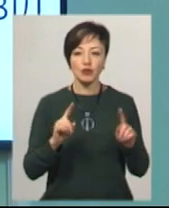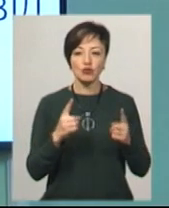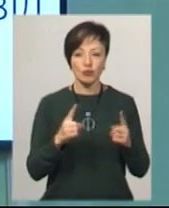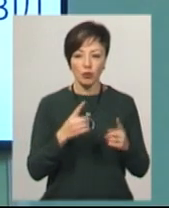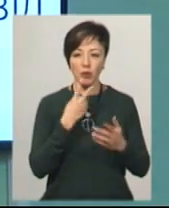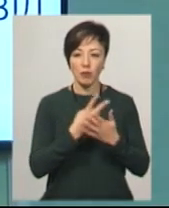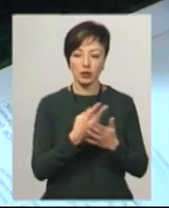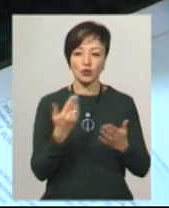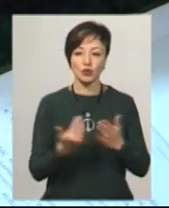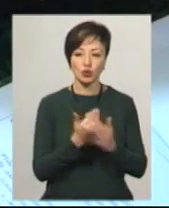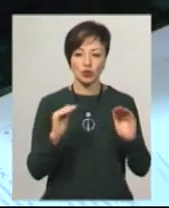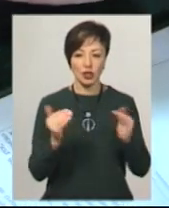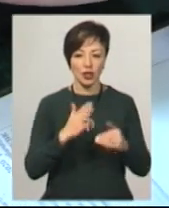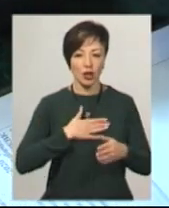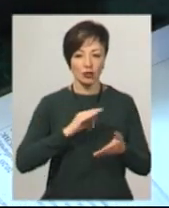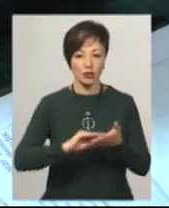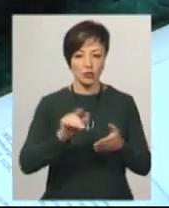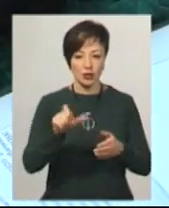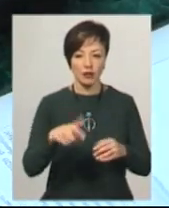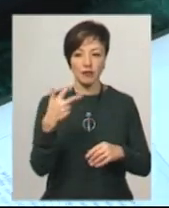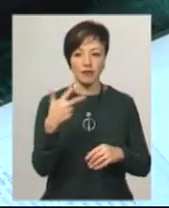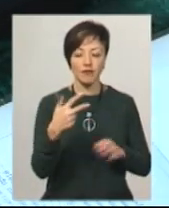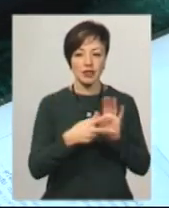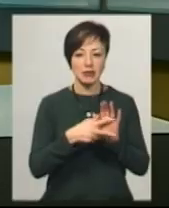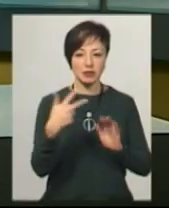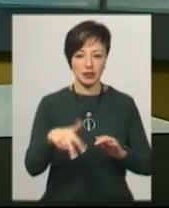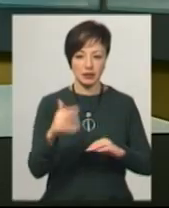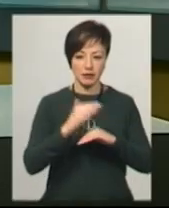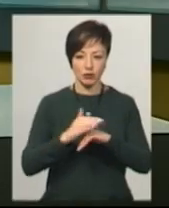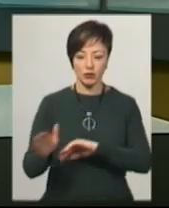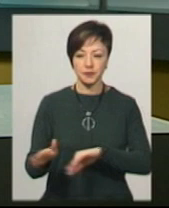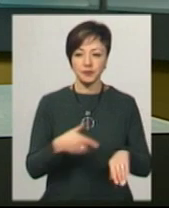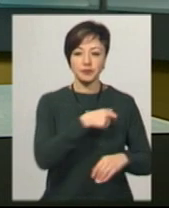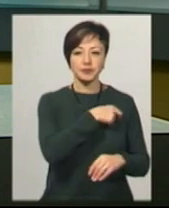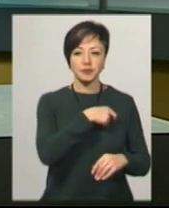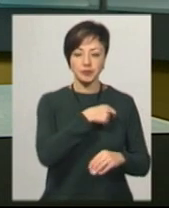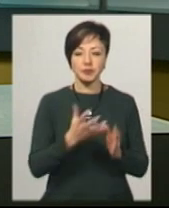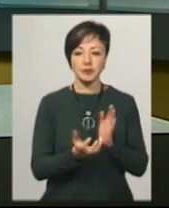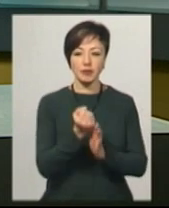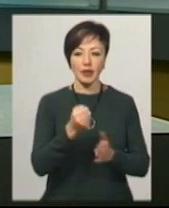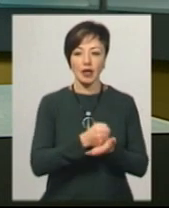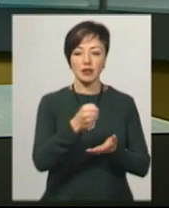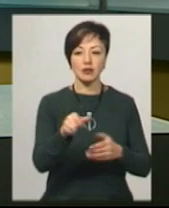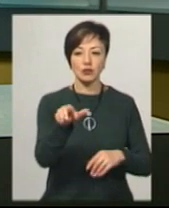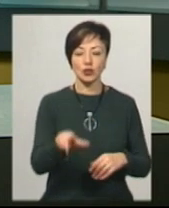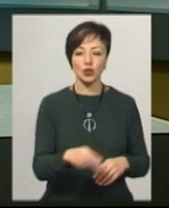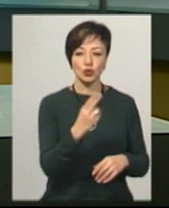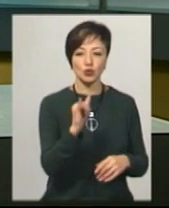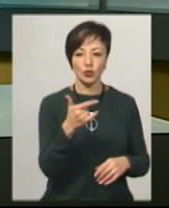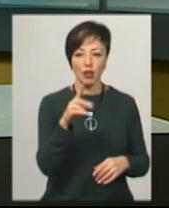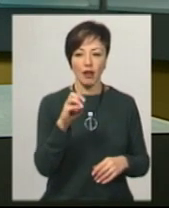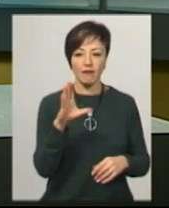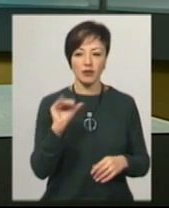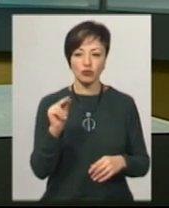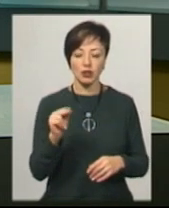ви побачите у сюжеті «Нелі Шпулак» о 20.30. Депутати підтримали кандидатуру Якова Цуглевича на